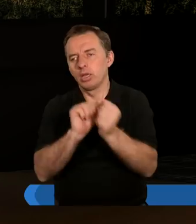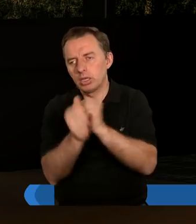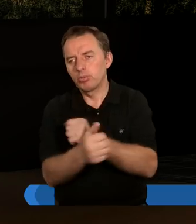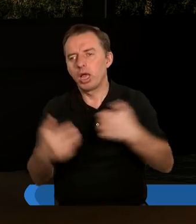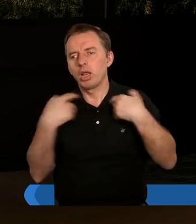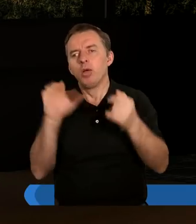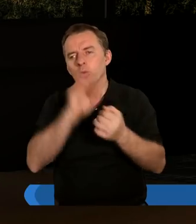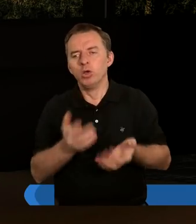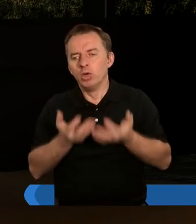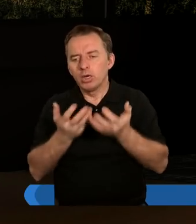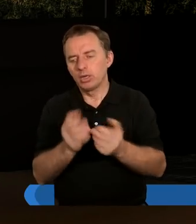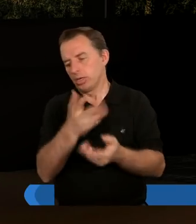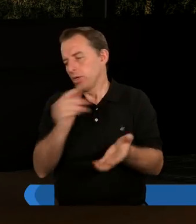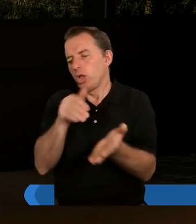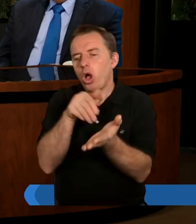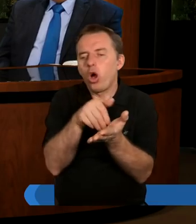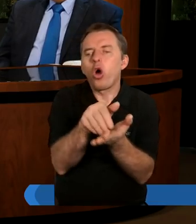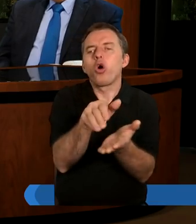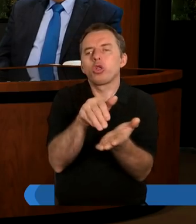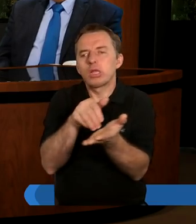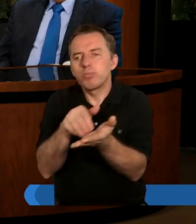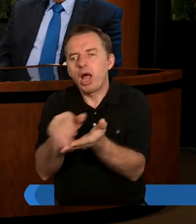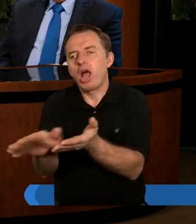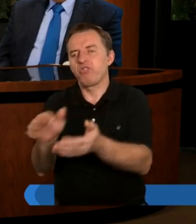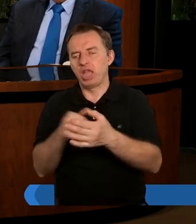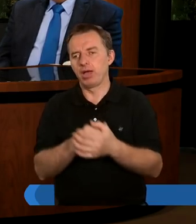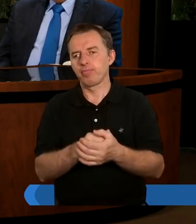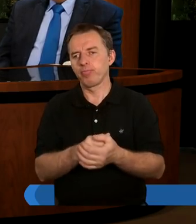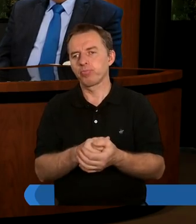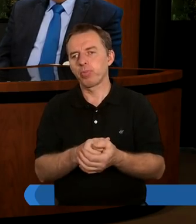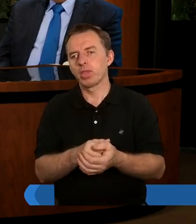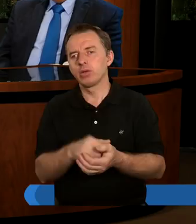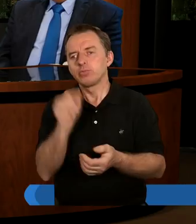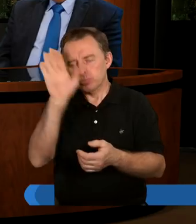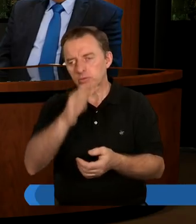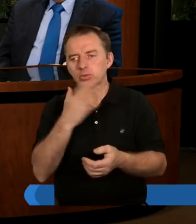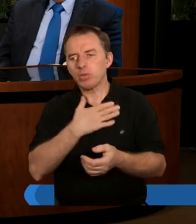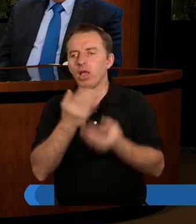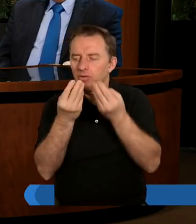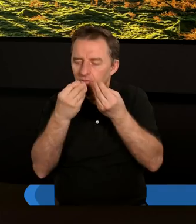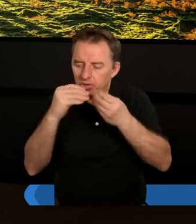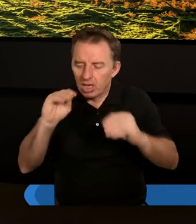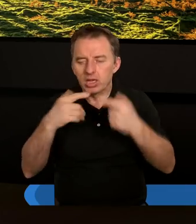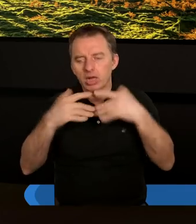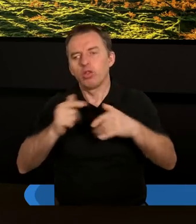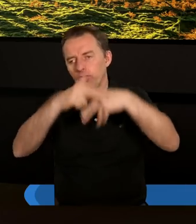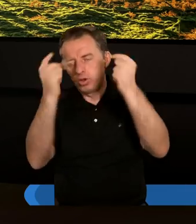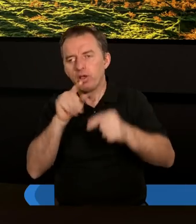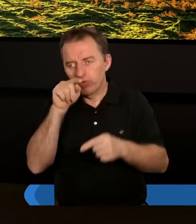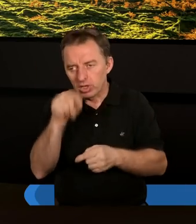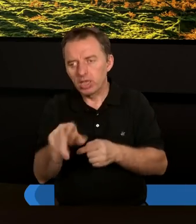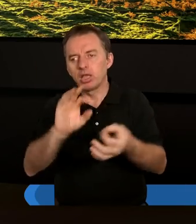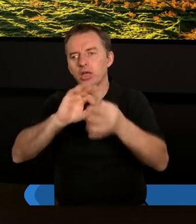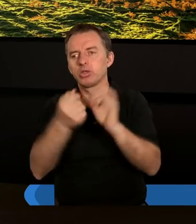I Bóg chętnie, nie odmawia, nie odmawia nikomu. Tak, czytamy w Słowie Bożym o wielkiej radości w niebie, zawsze